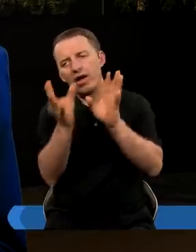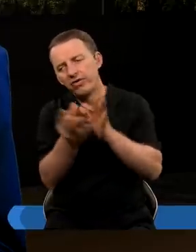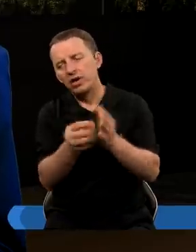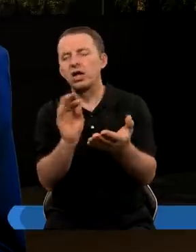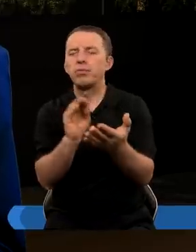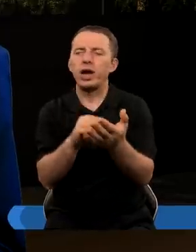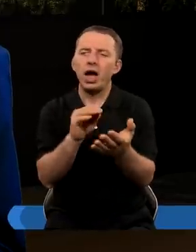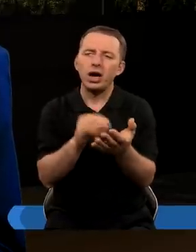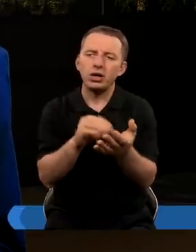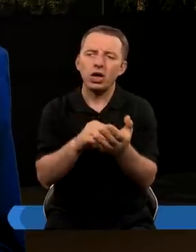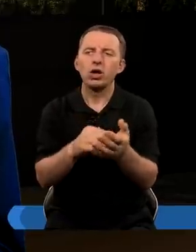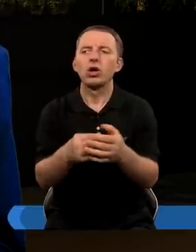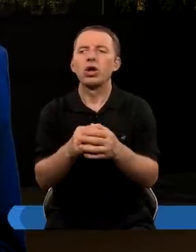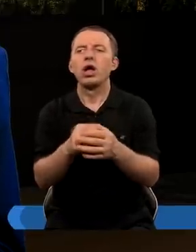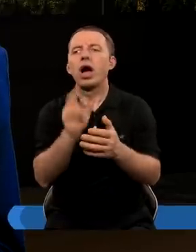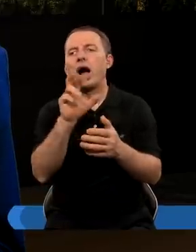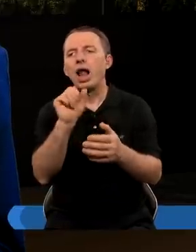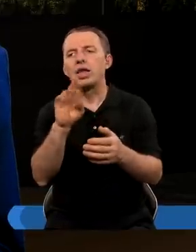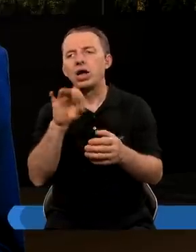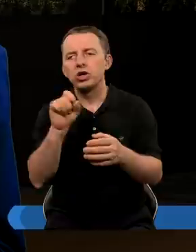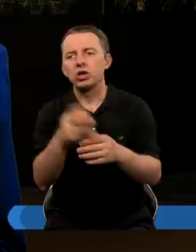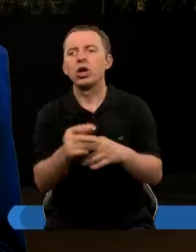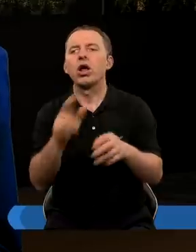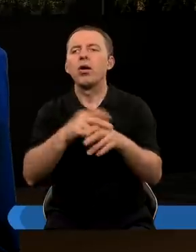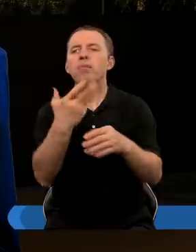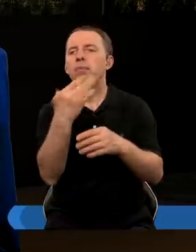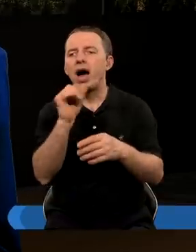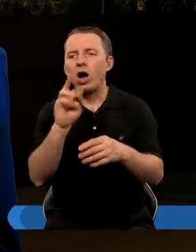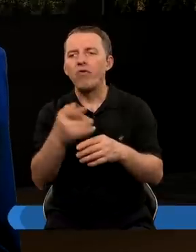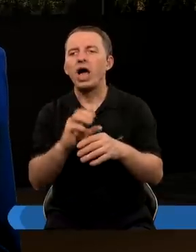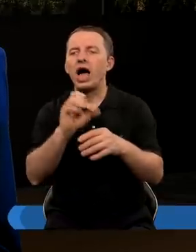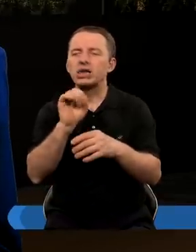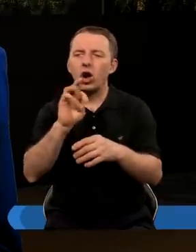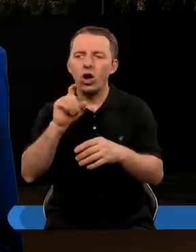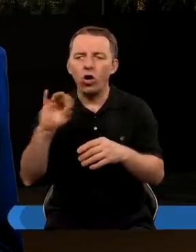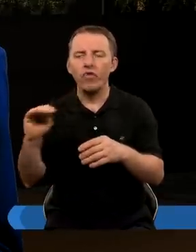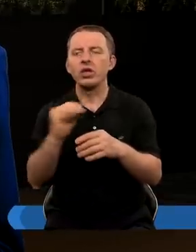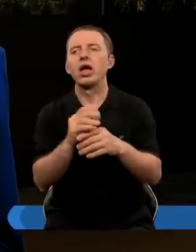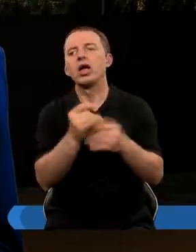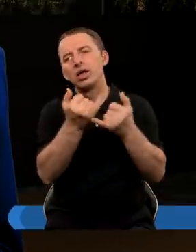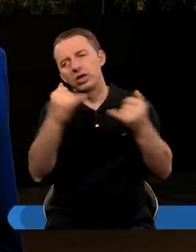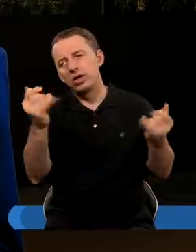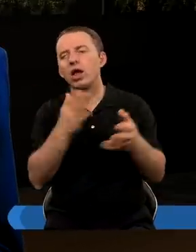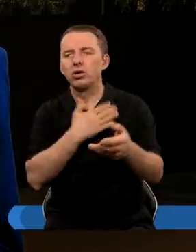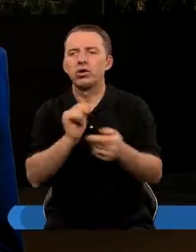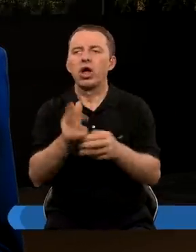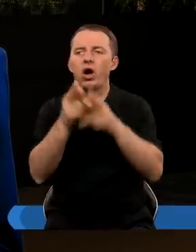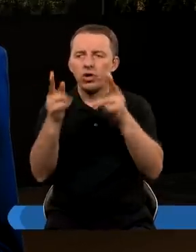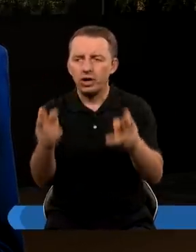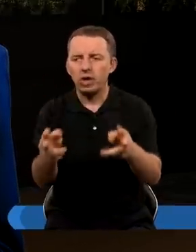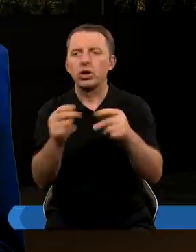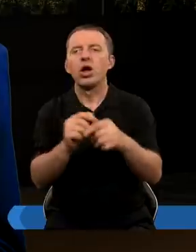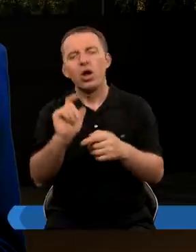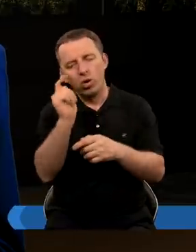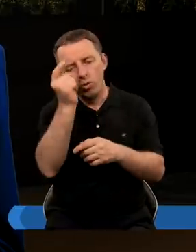wszystkich praktykach, których chaldejczycy, czyli magowie, astrologowie, praktykowali w tamtym okresie.